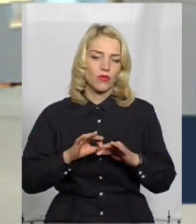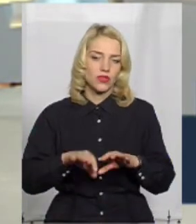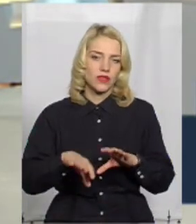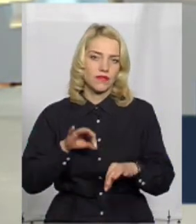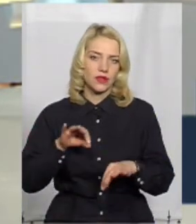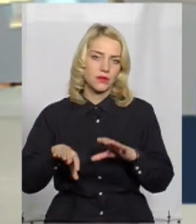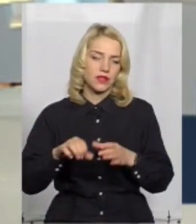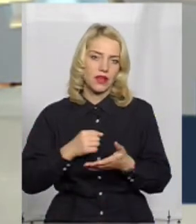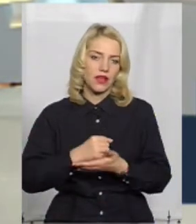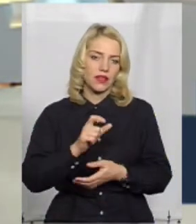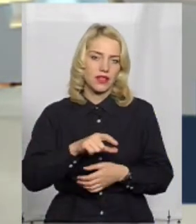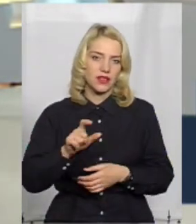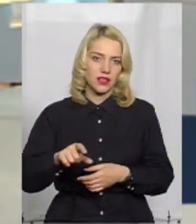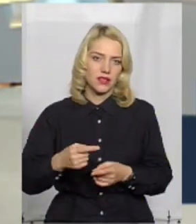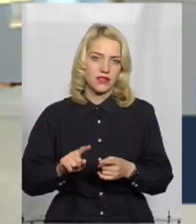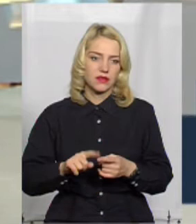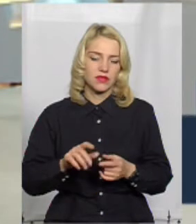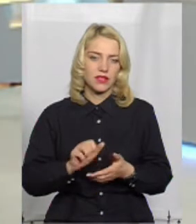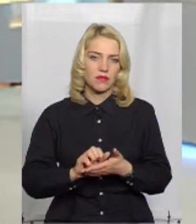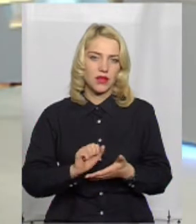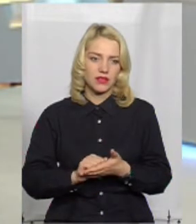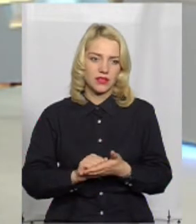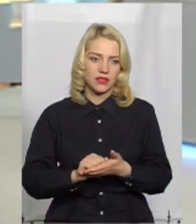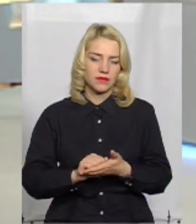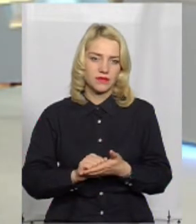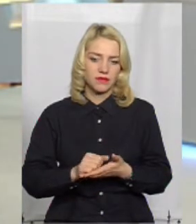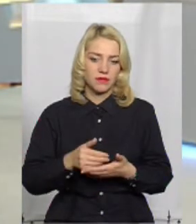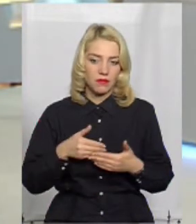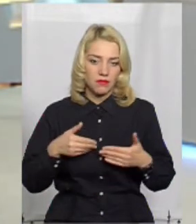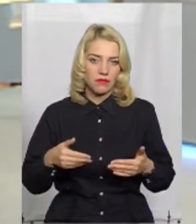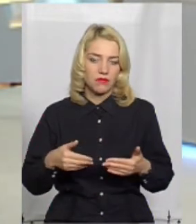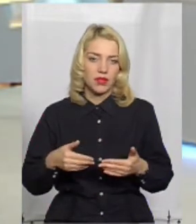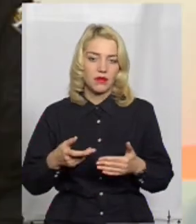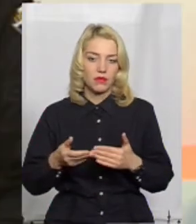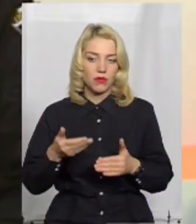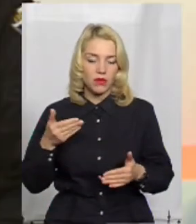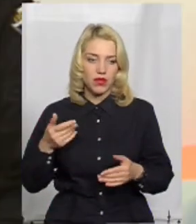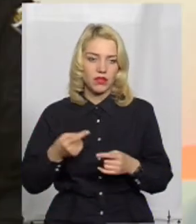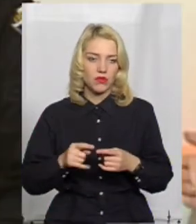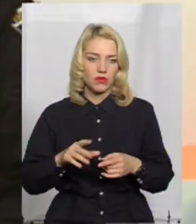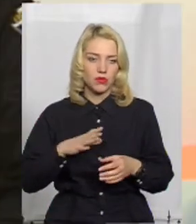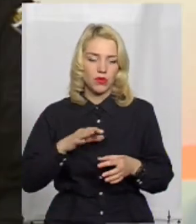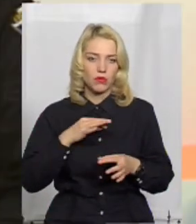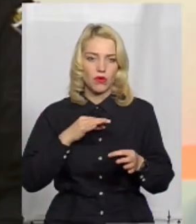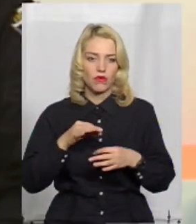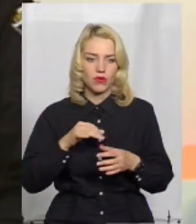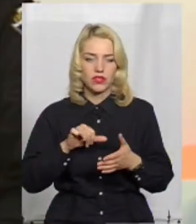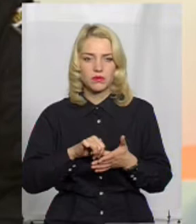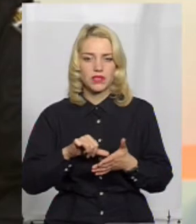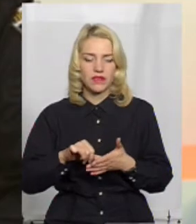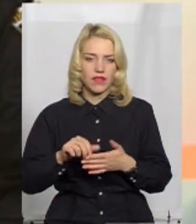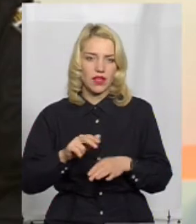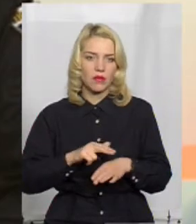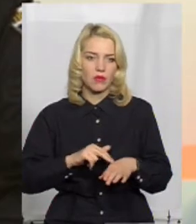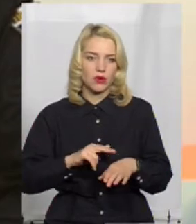В Летичеві. Займаємося безпосередньо ми. Попередньо було обговорено разом з представниками